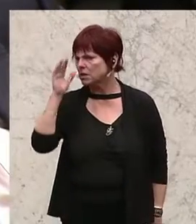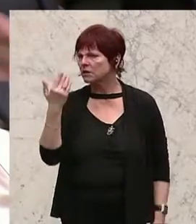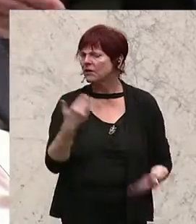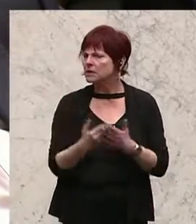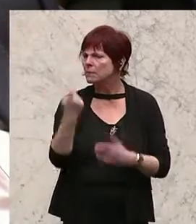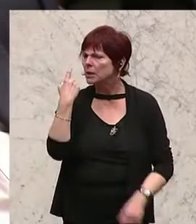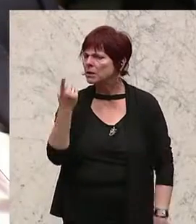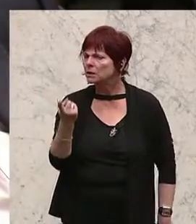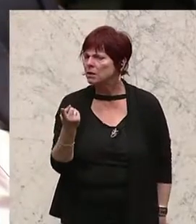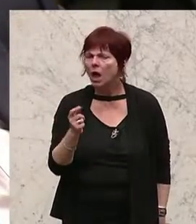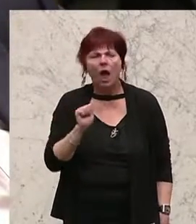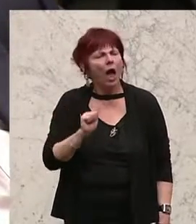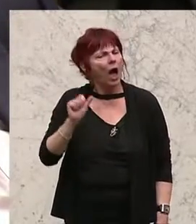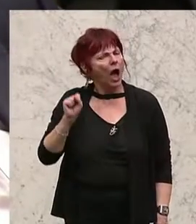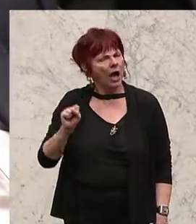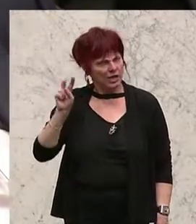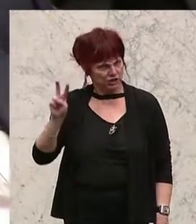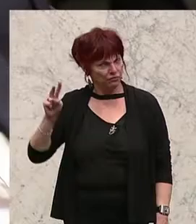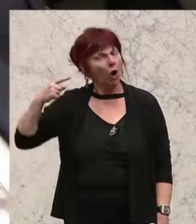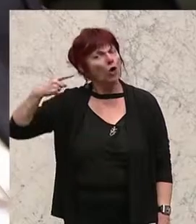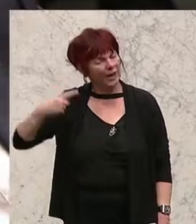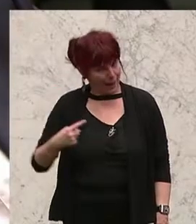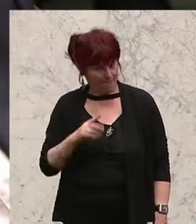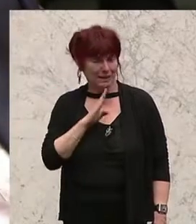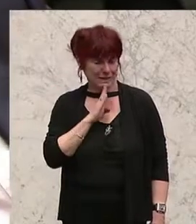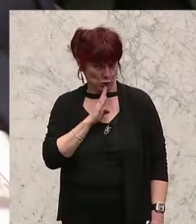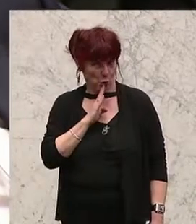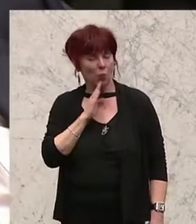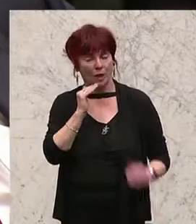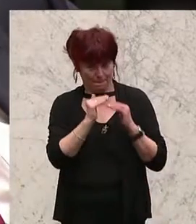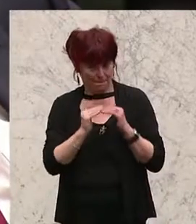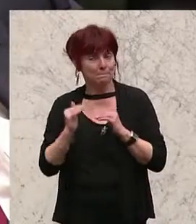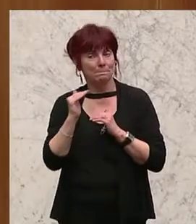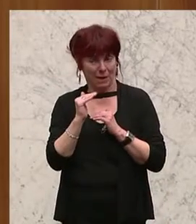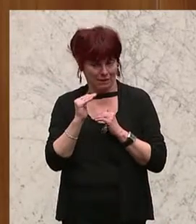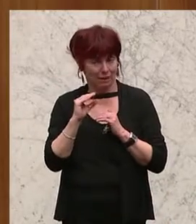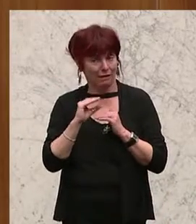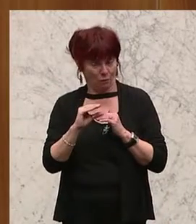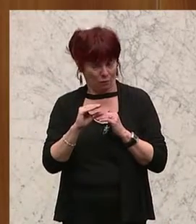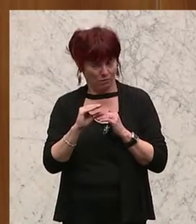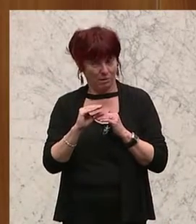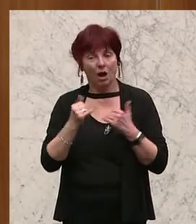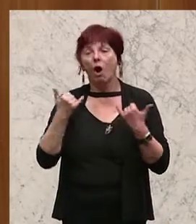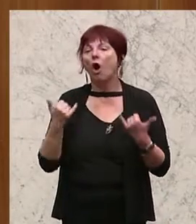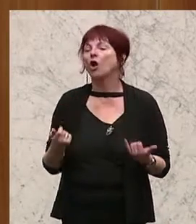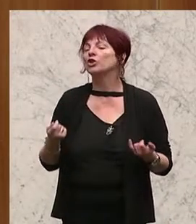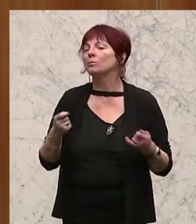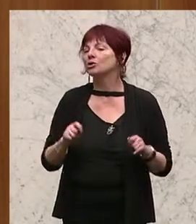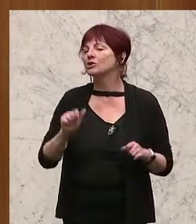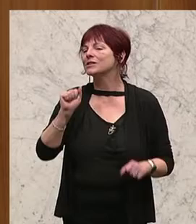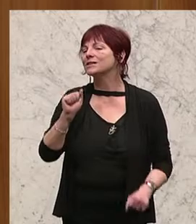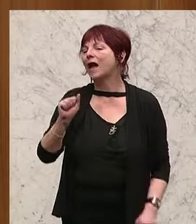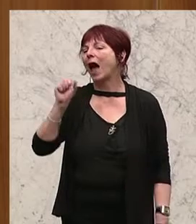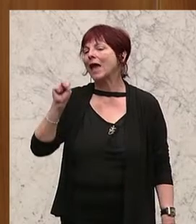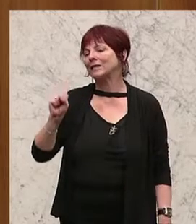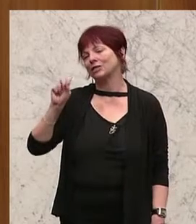für ASVG-Pensionen die Beiträge erhöht. Heute beschließen wir für ASVG